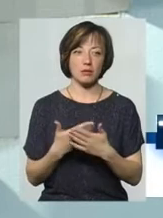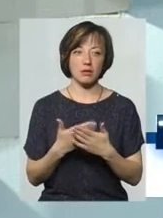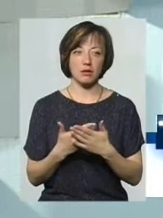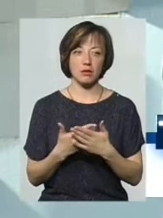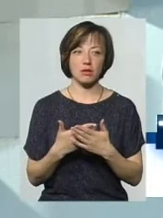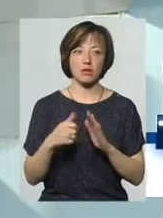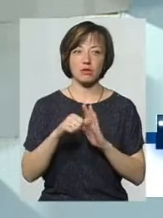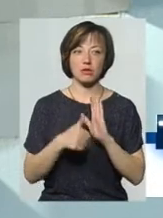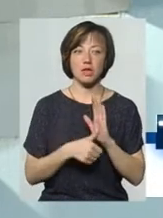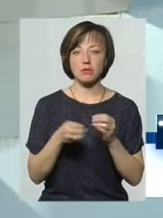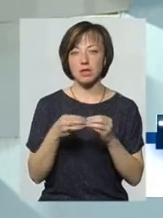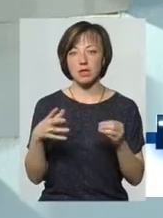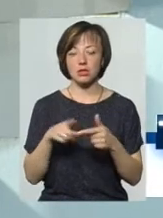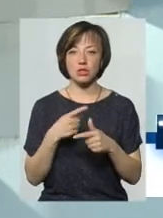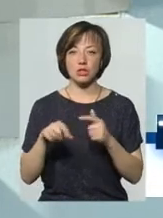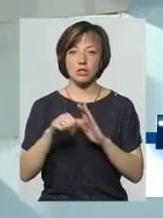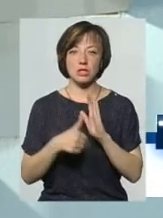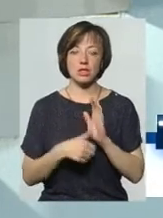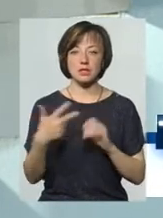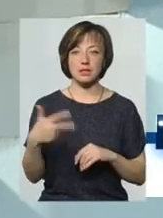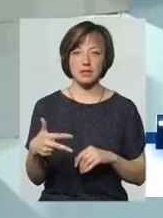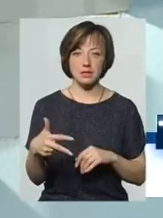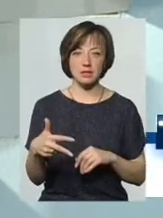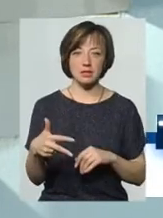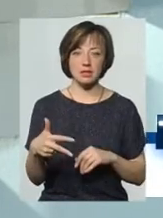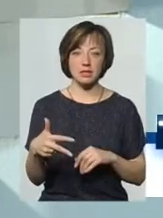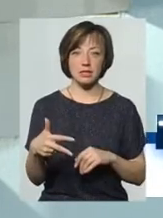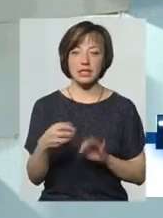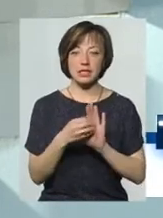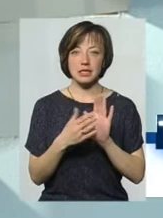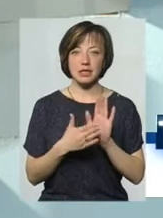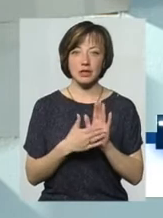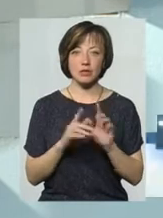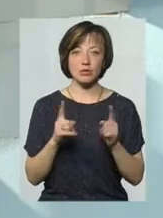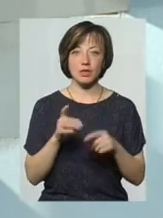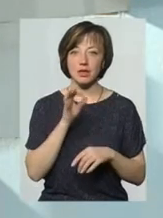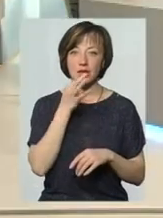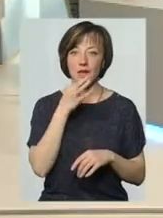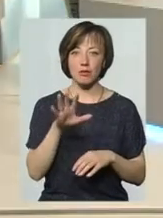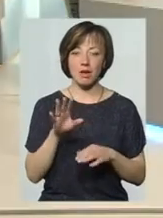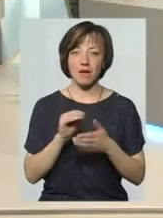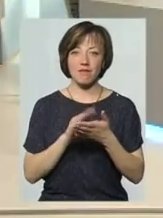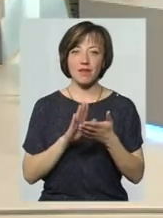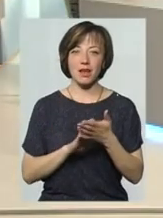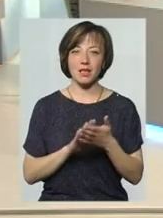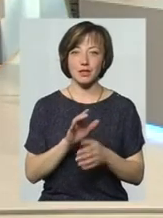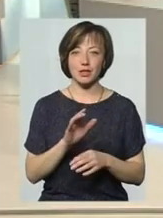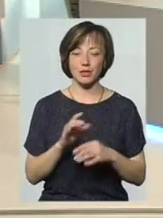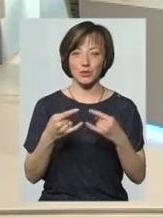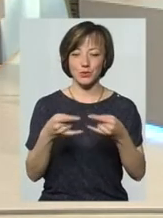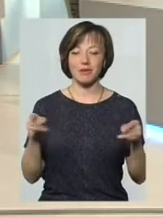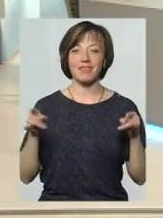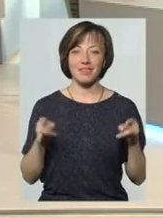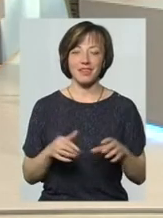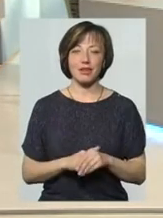16.15 чи 16.30. Електронний запис – це той запис, який дуже не полюбляють в реєстратурах. Ну, чому?